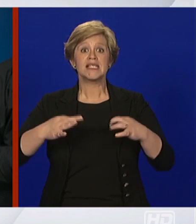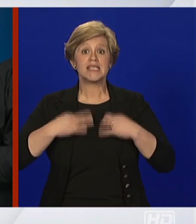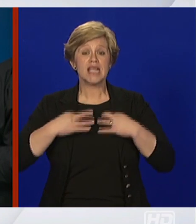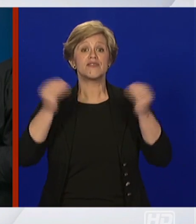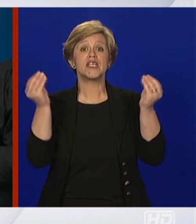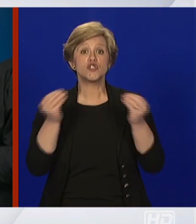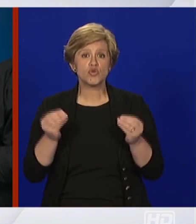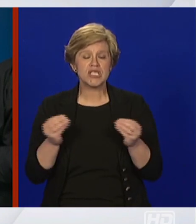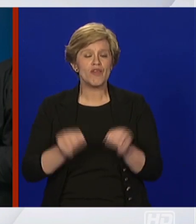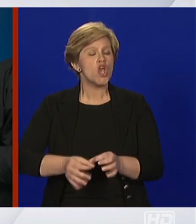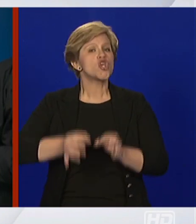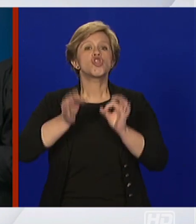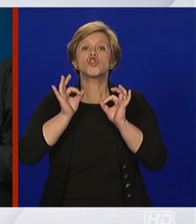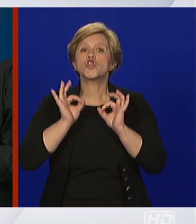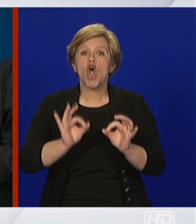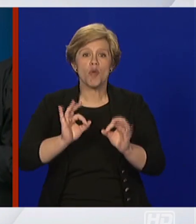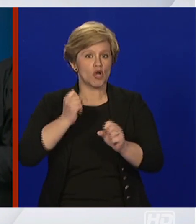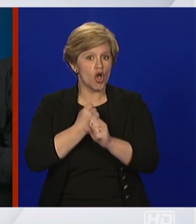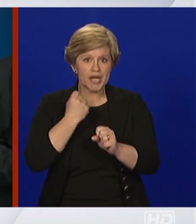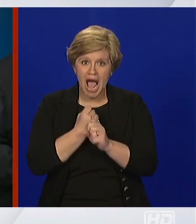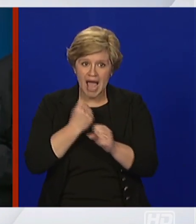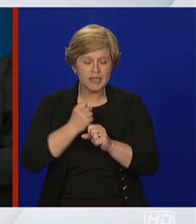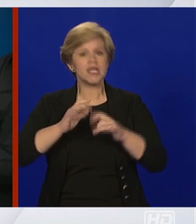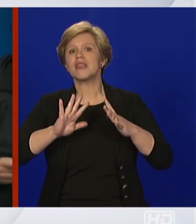adekvatno odgovara svim izazovima. Hvala vam.